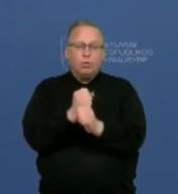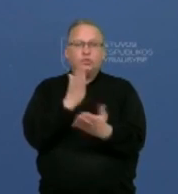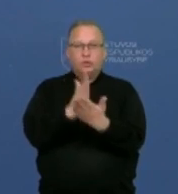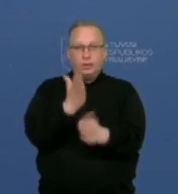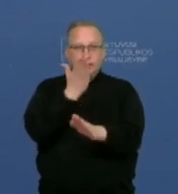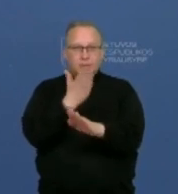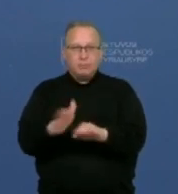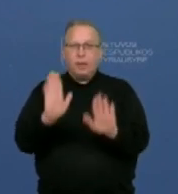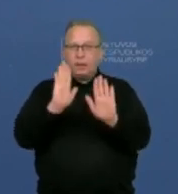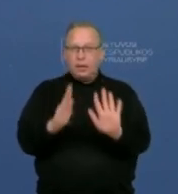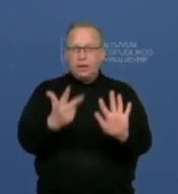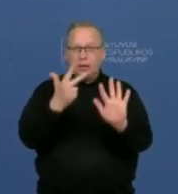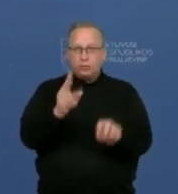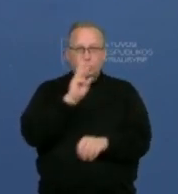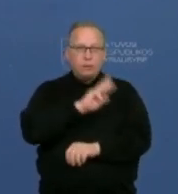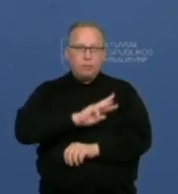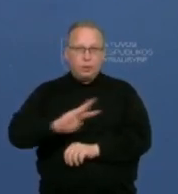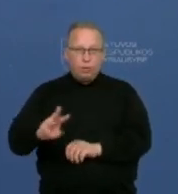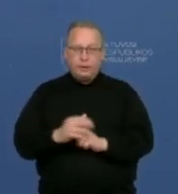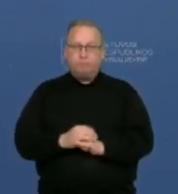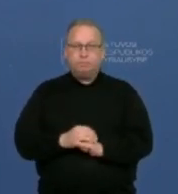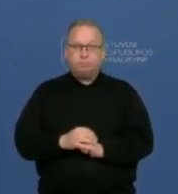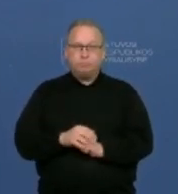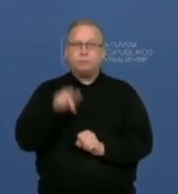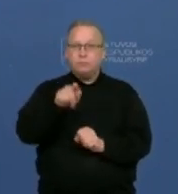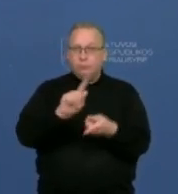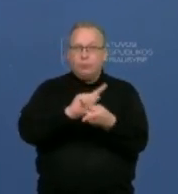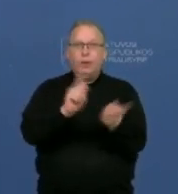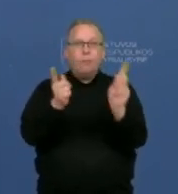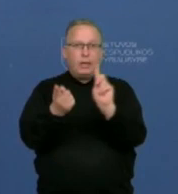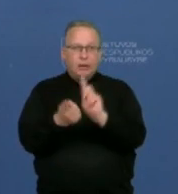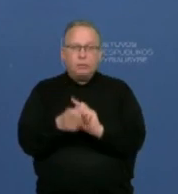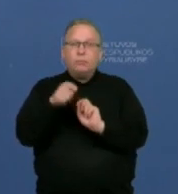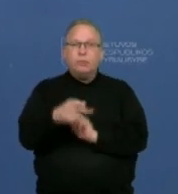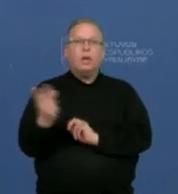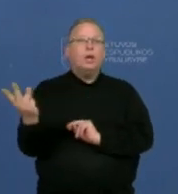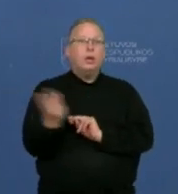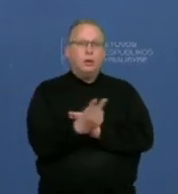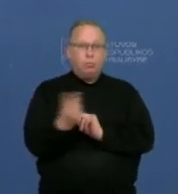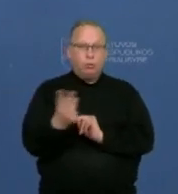yra skiriami tik tai 8 milijonai. Tai šiais pokyčiais mes siekiame, kad šios abi